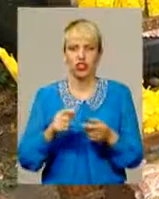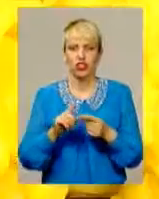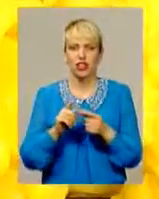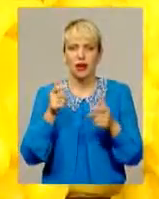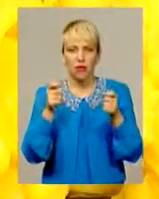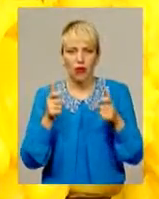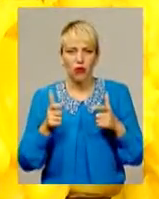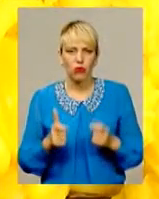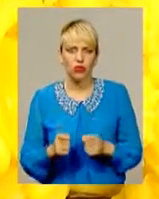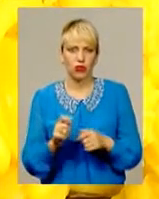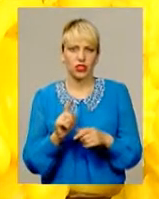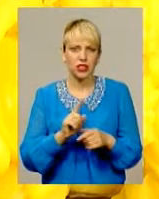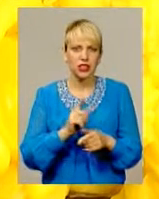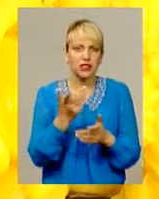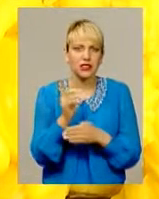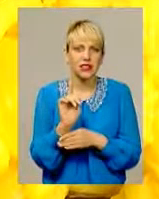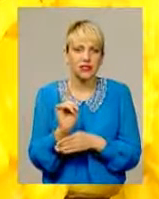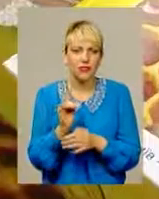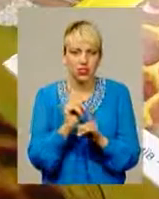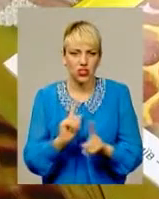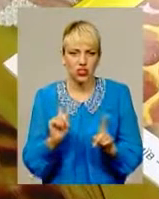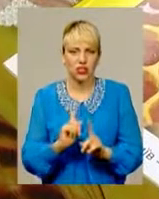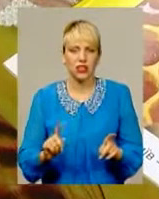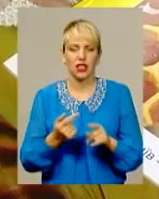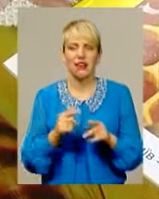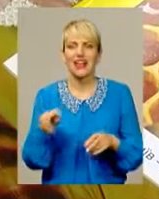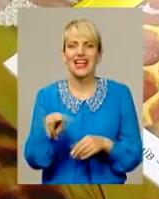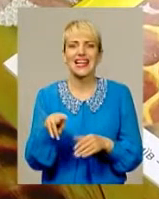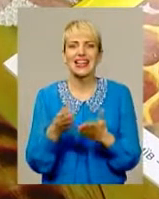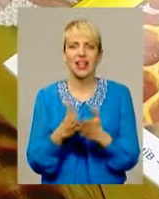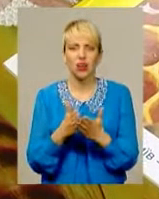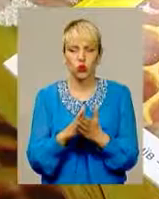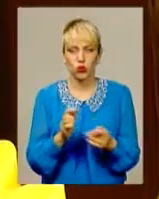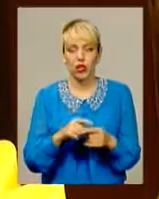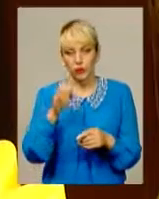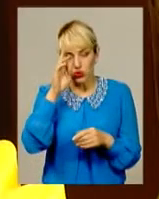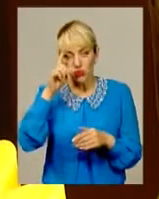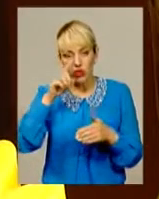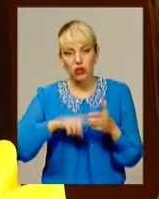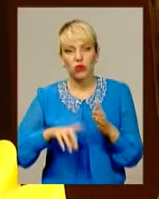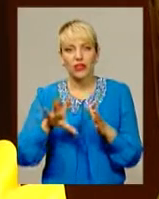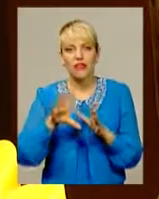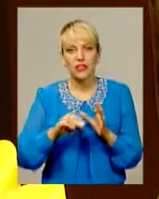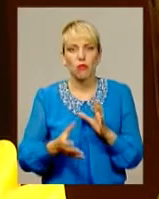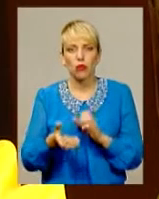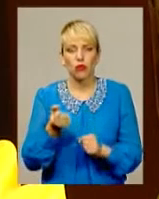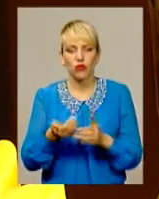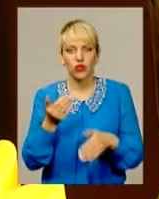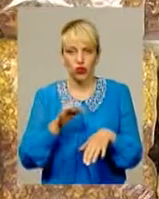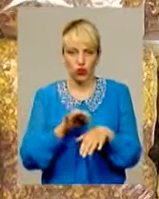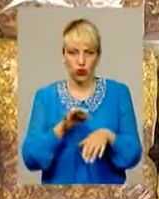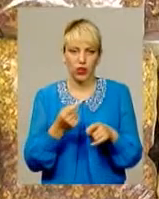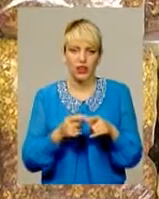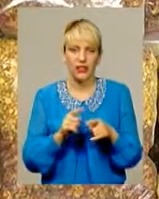майстерно виготовленими восковими свічками і тематичною літературою. Чоловік переконаний – порятунок від усіх хвороб у бджолопродуктах,